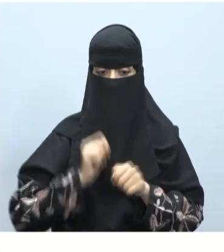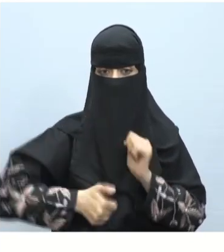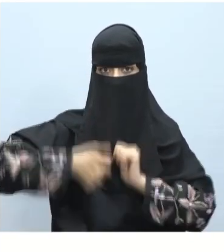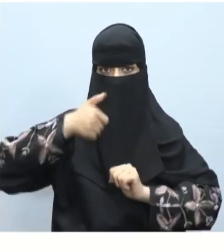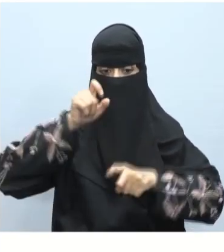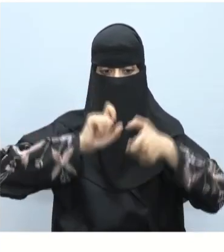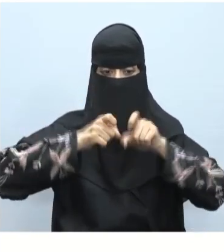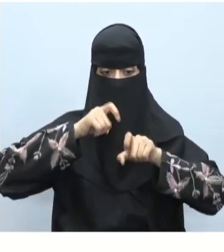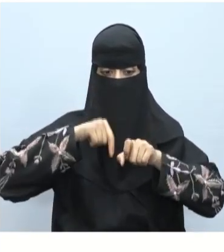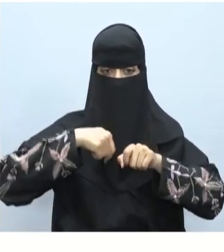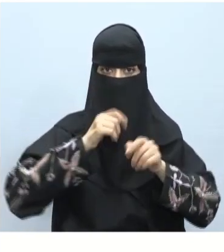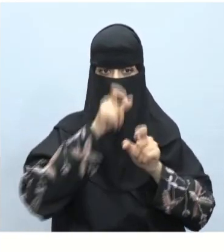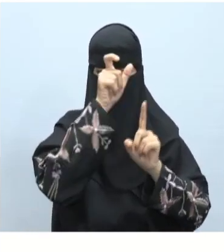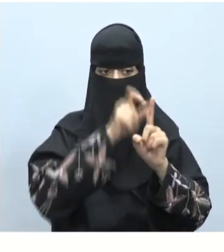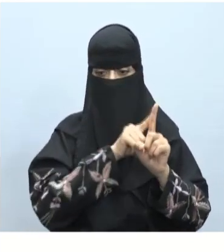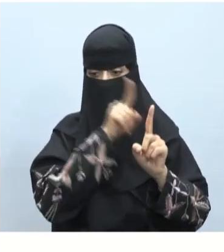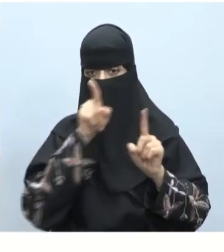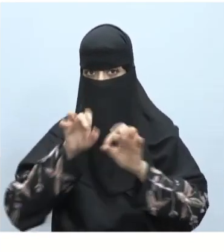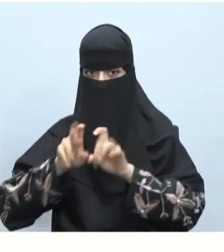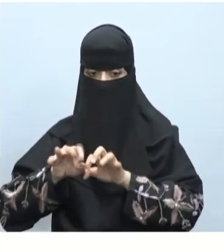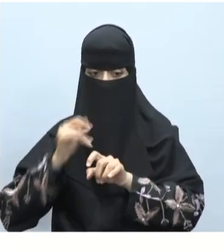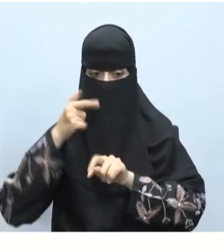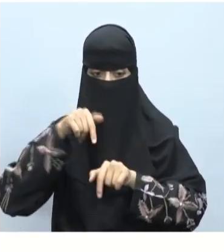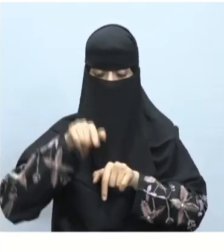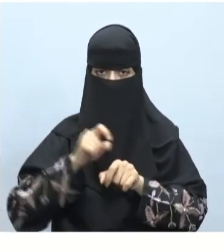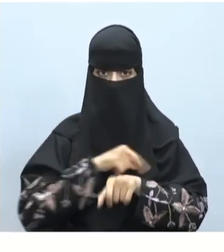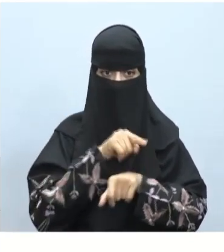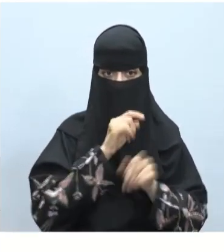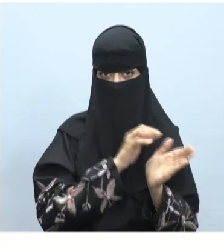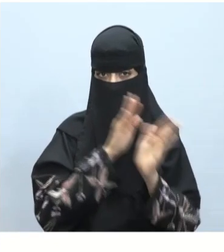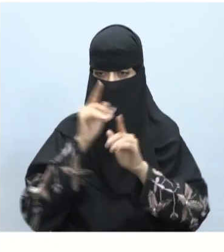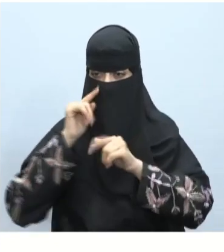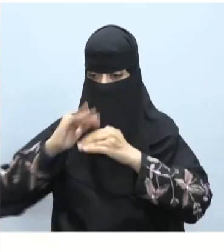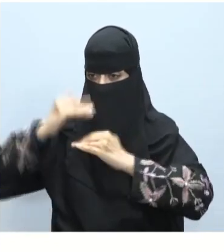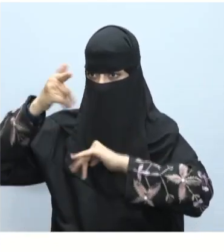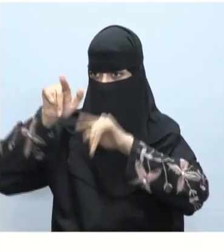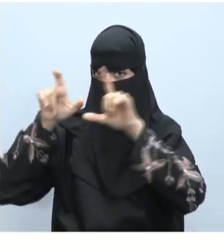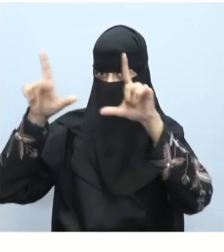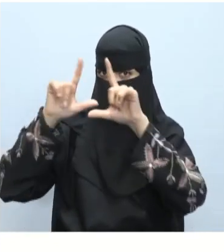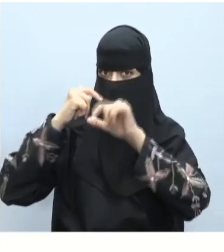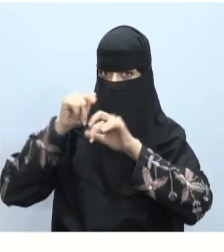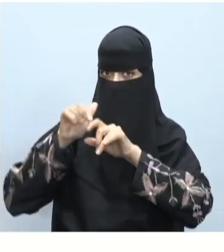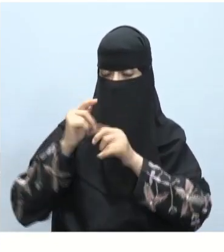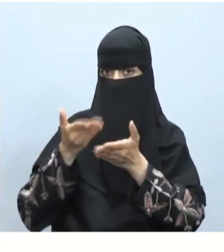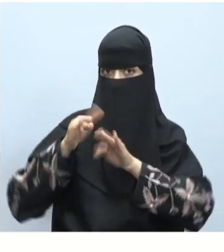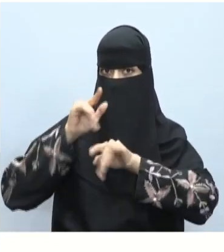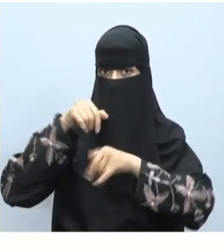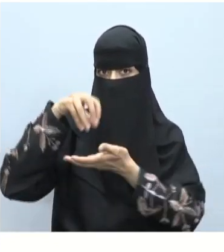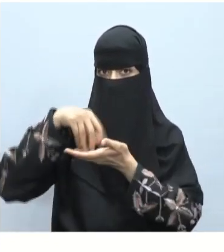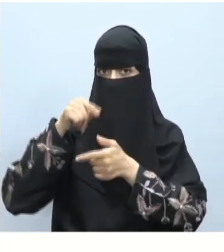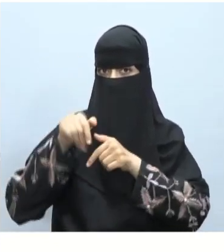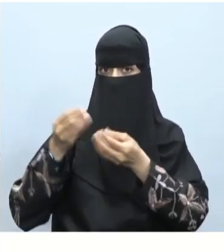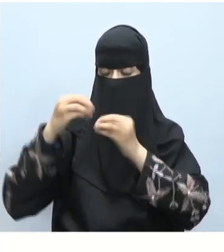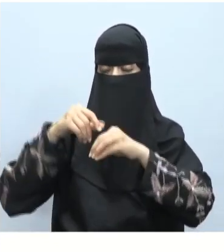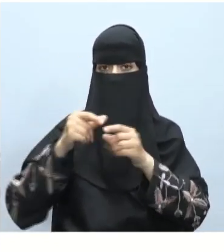تحسين تجربة المستخدم يقضي الزائرون وقتا ممتعا أكثر على الموقع الذي